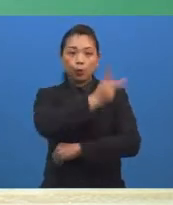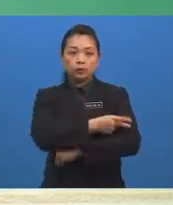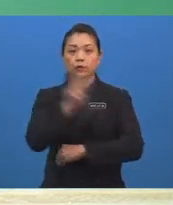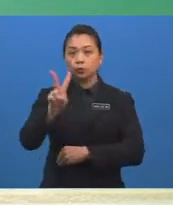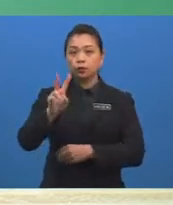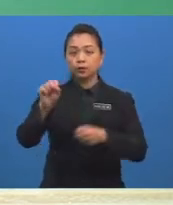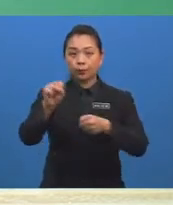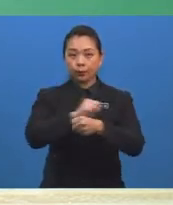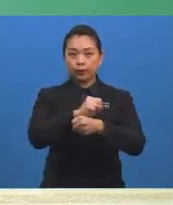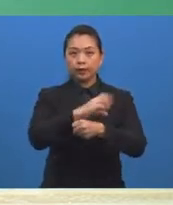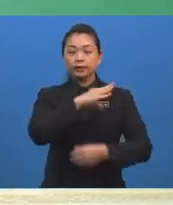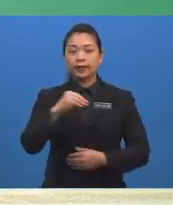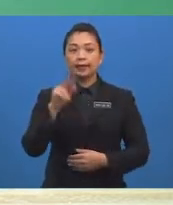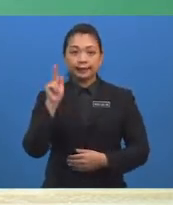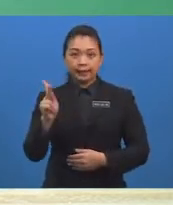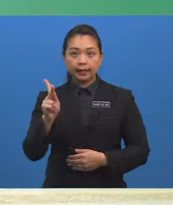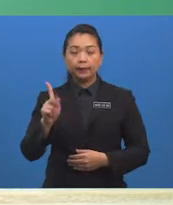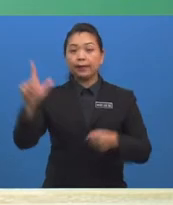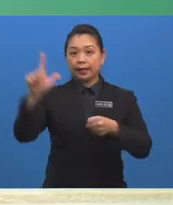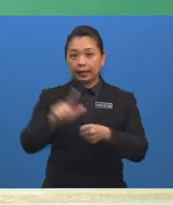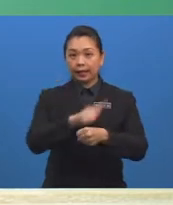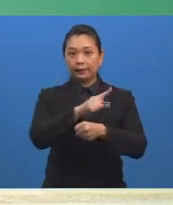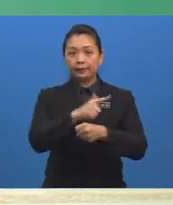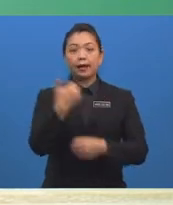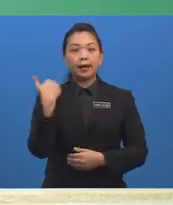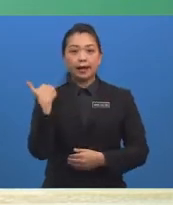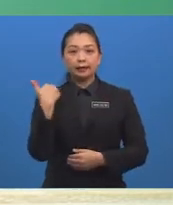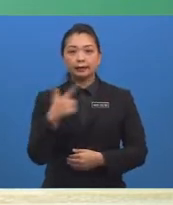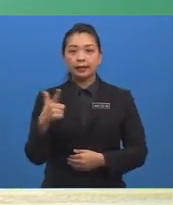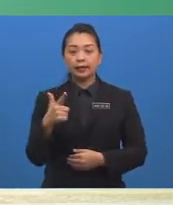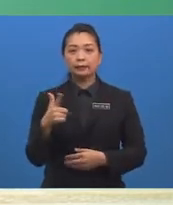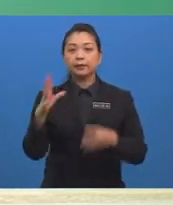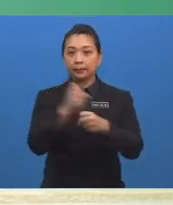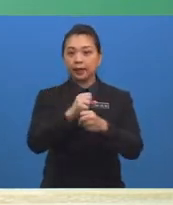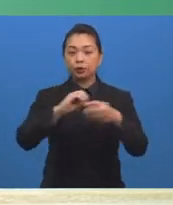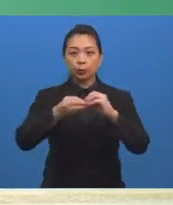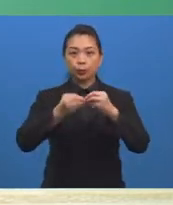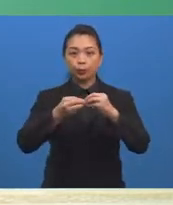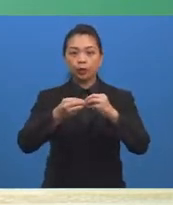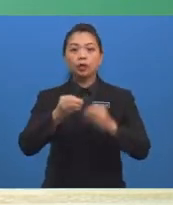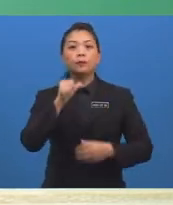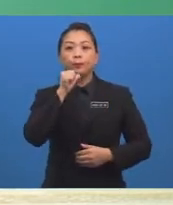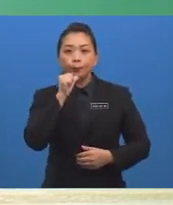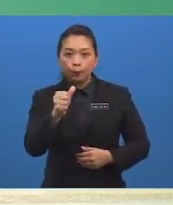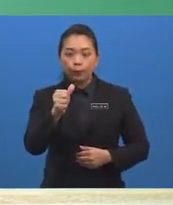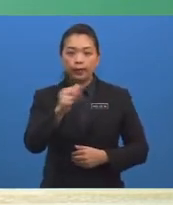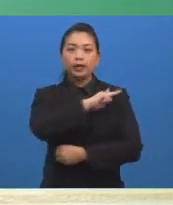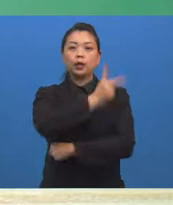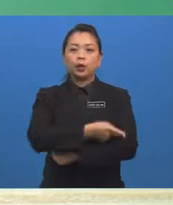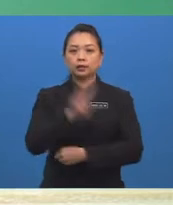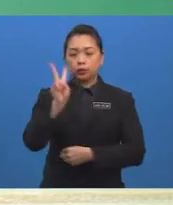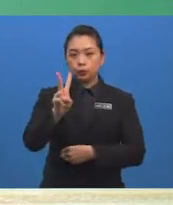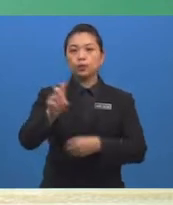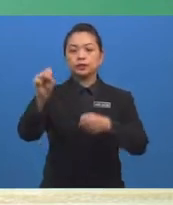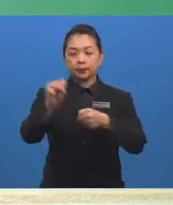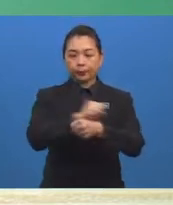Manakala K pelengkap adalah peristiwa mendapat nombor bukan kuasa dua sempurna